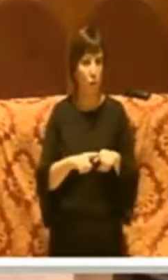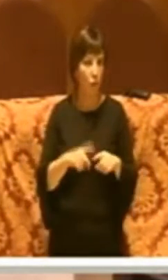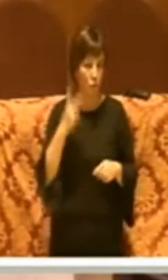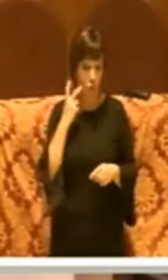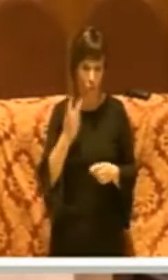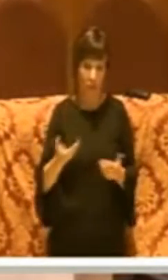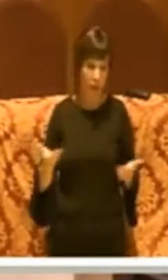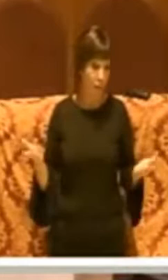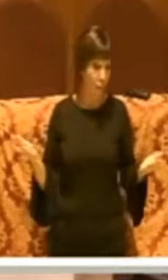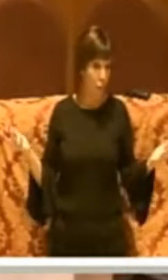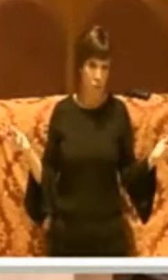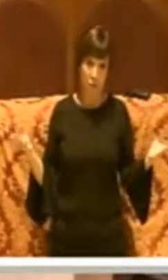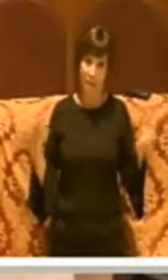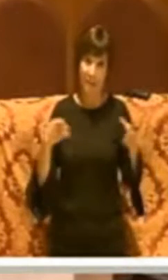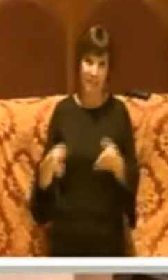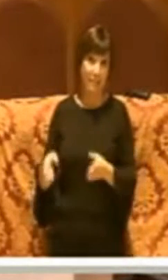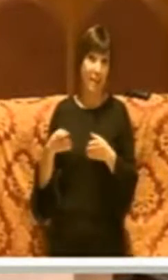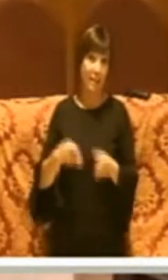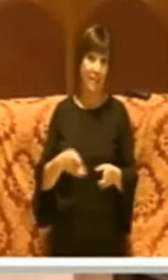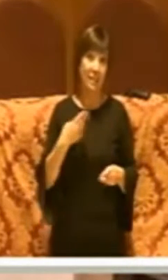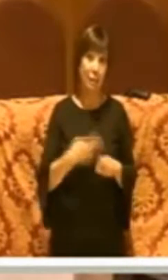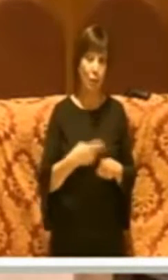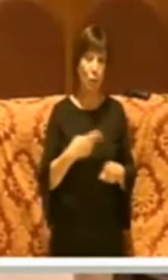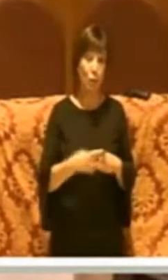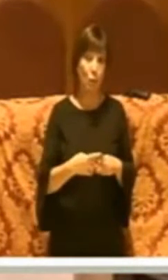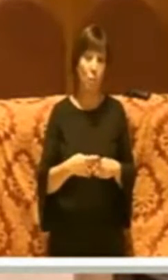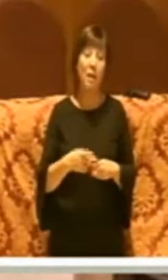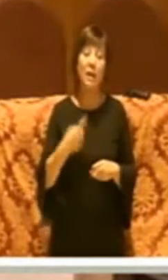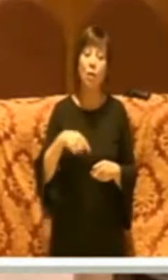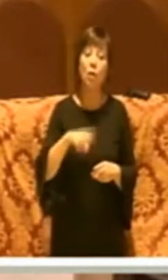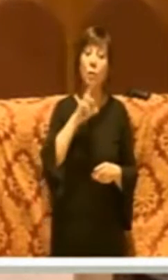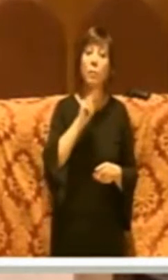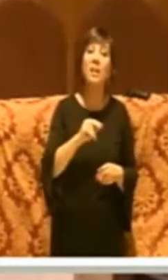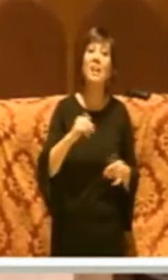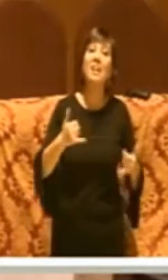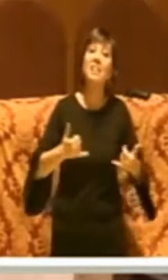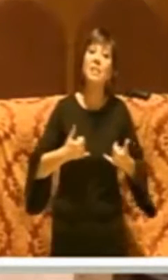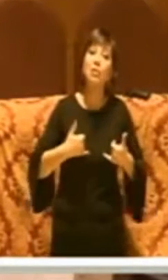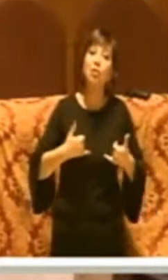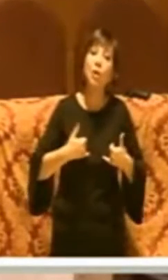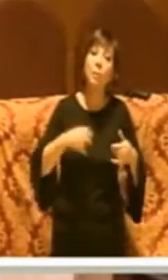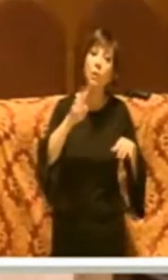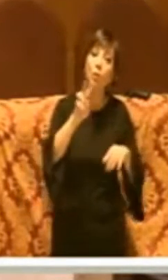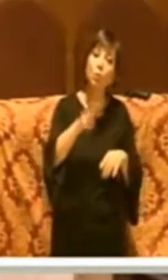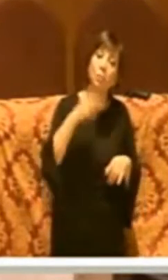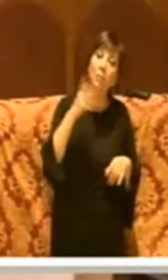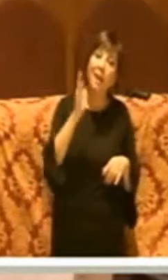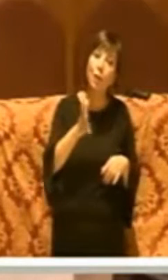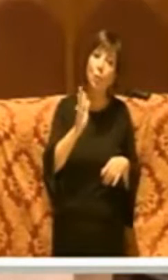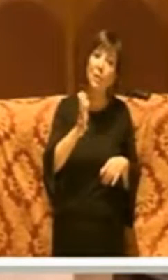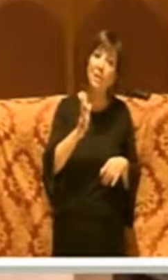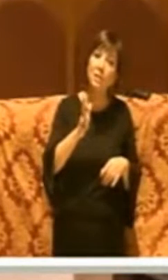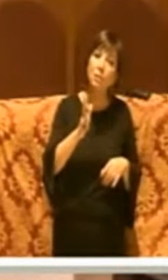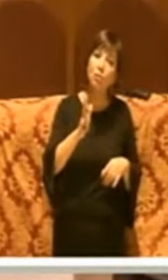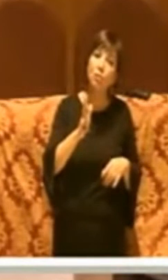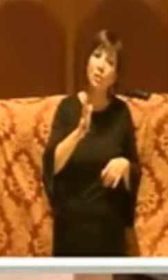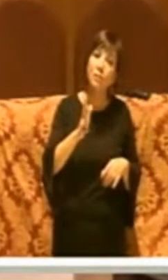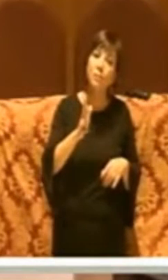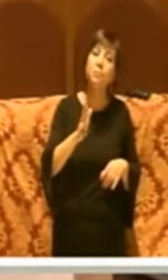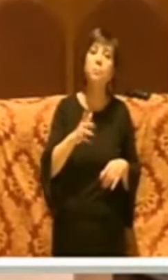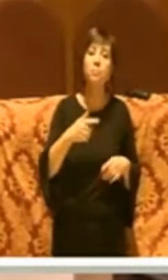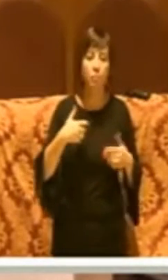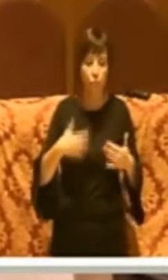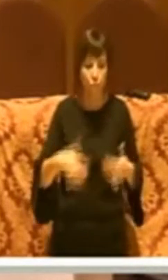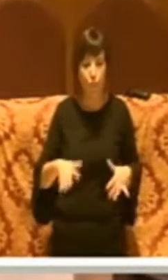trovato le strade di Roma perché stiamo parlando di dicembre 2015, stiamo